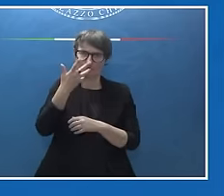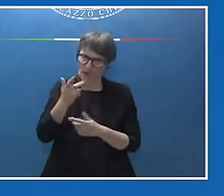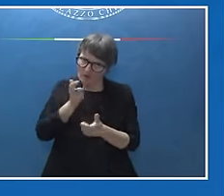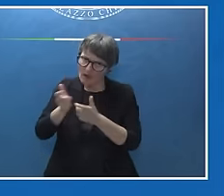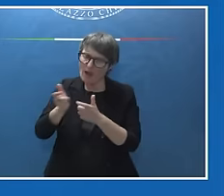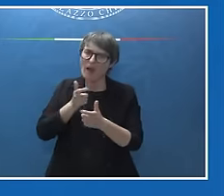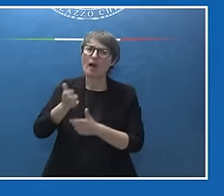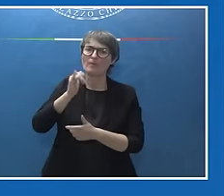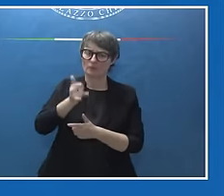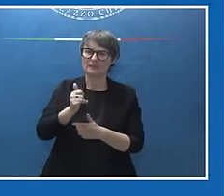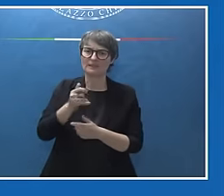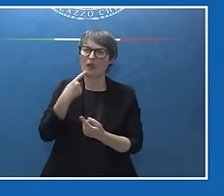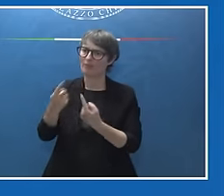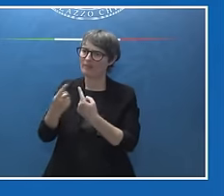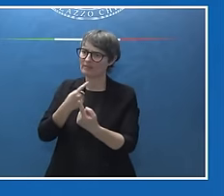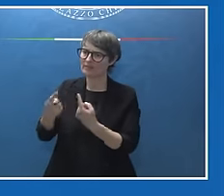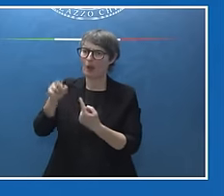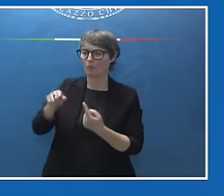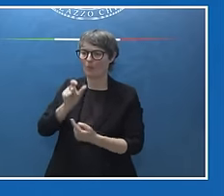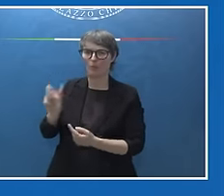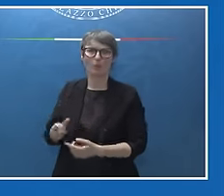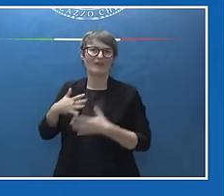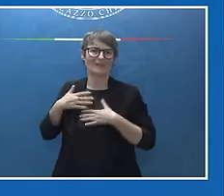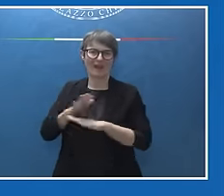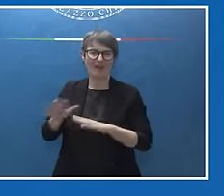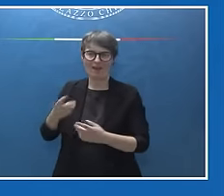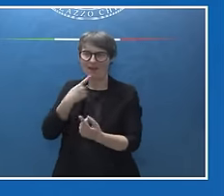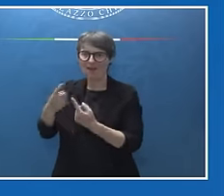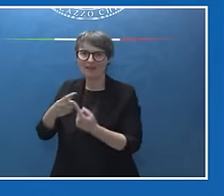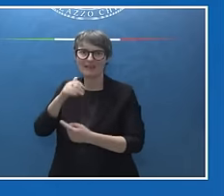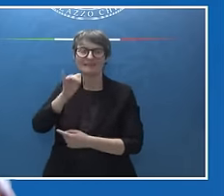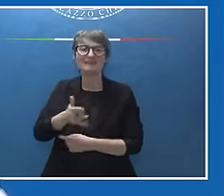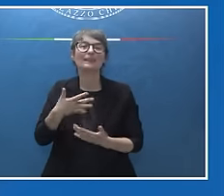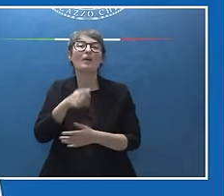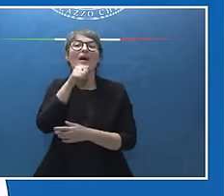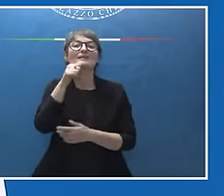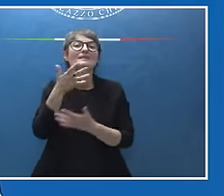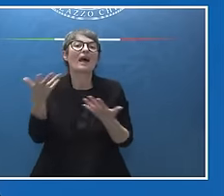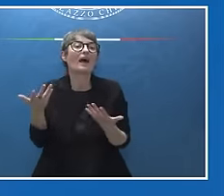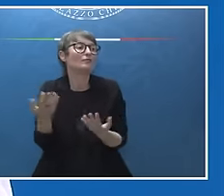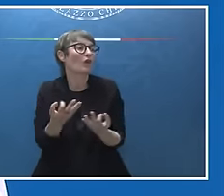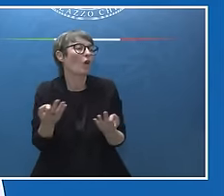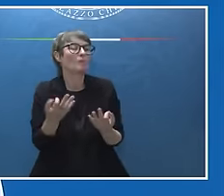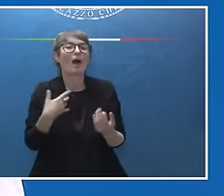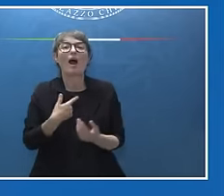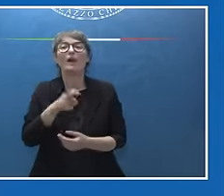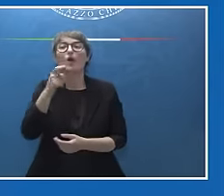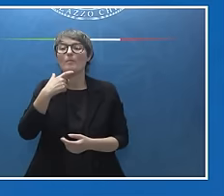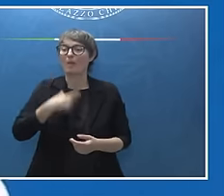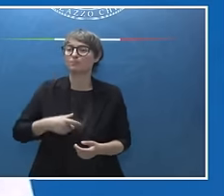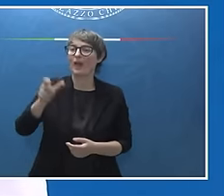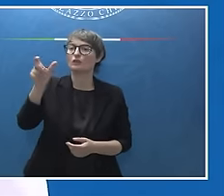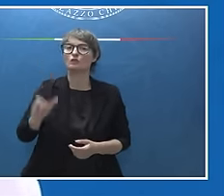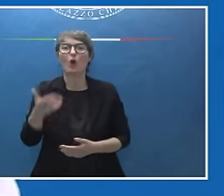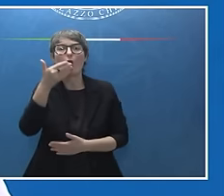vogliamo portare avanti il nostro dialogo anche come Italia, chiaramente bisogna, come sempre si fa tra persone oneste, darsi delle